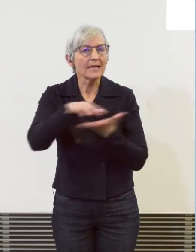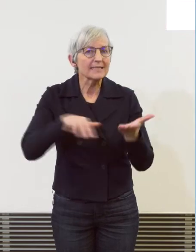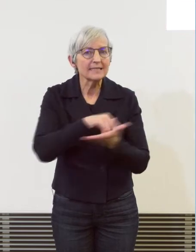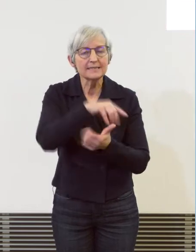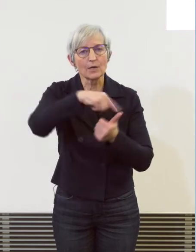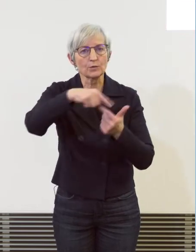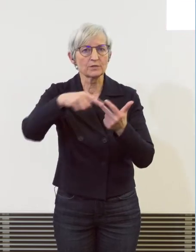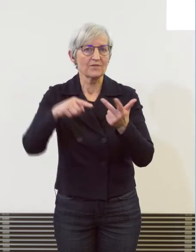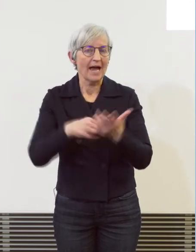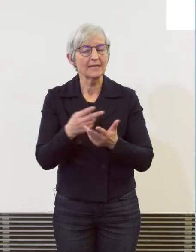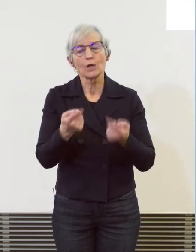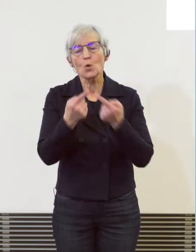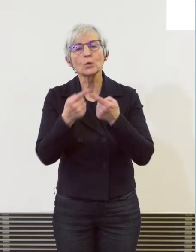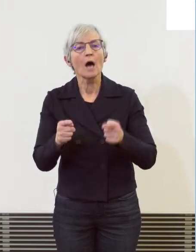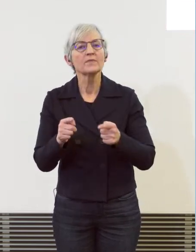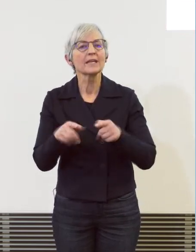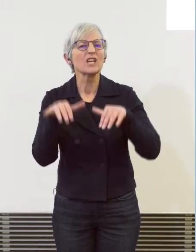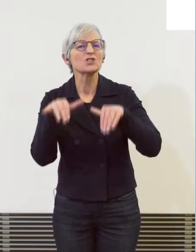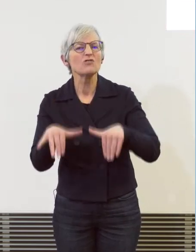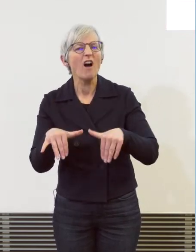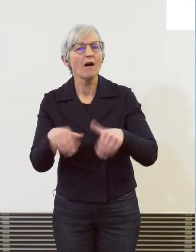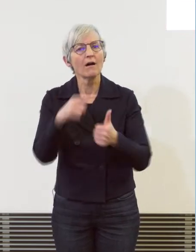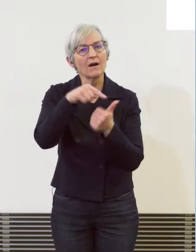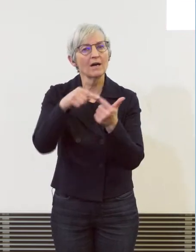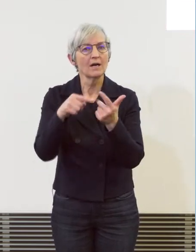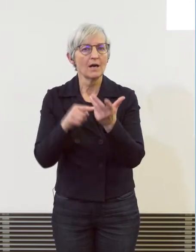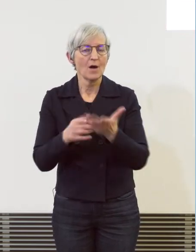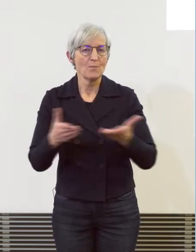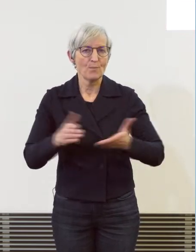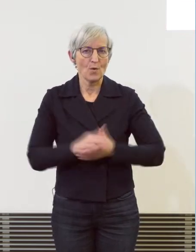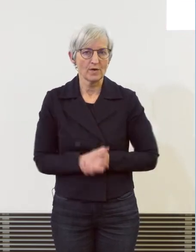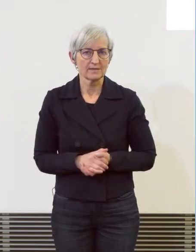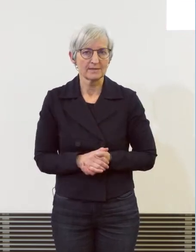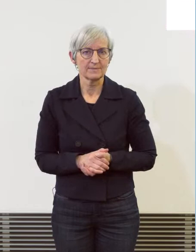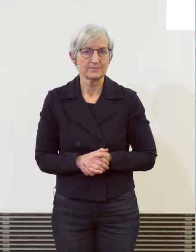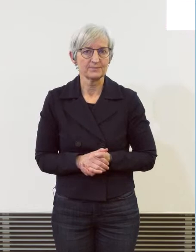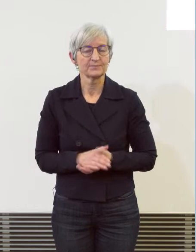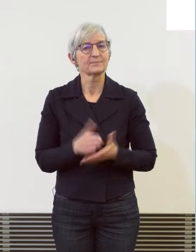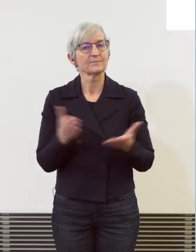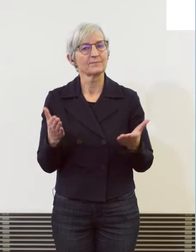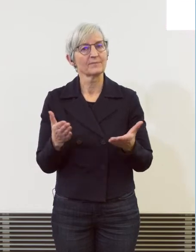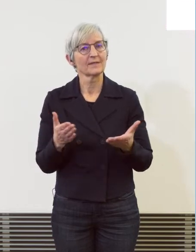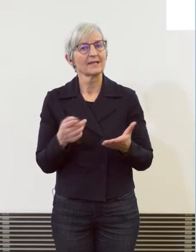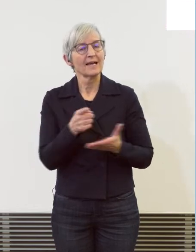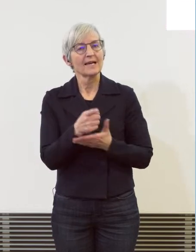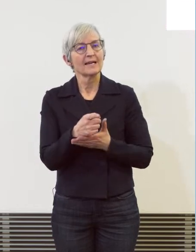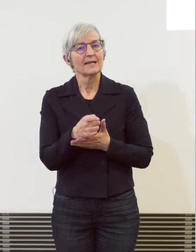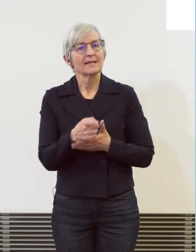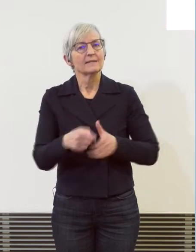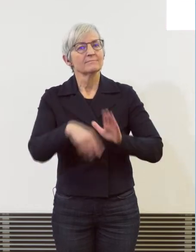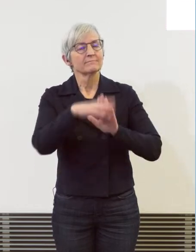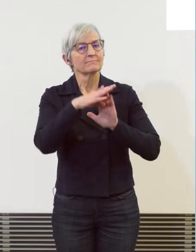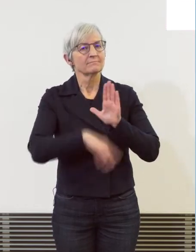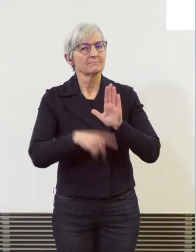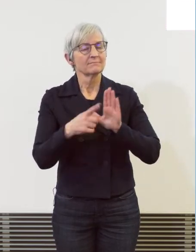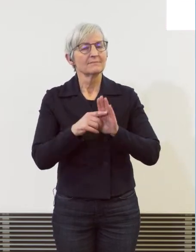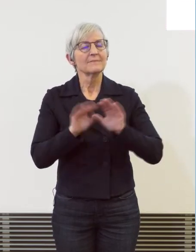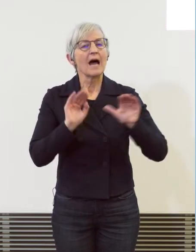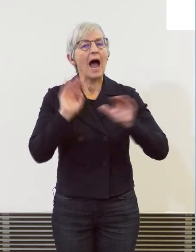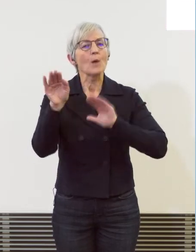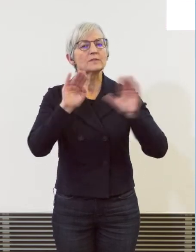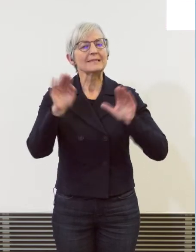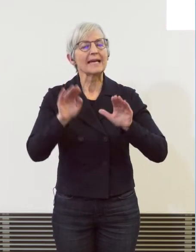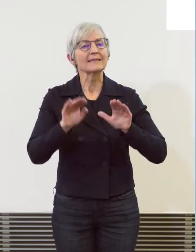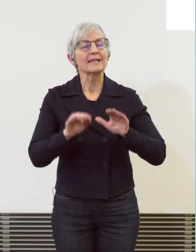Herr Sicherheitsdirektor bereits erwähnt hat. Zunahme der Verstöße gegen das Ausländerrecht um 48%